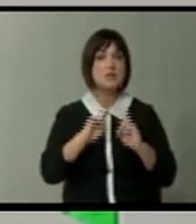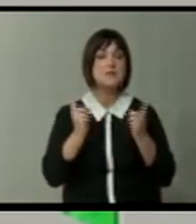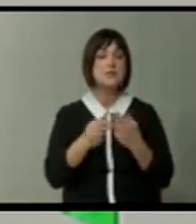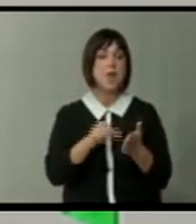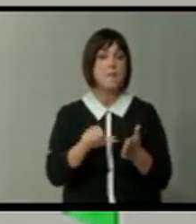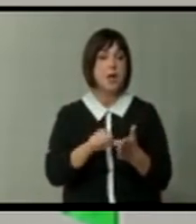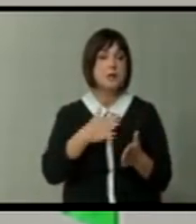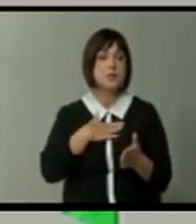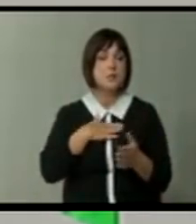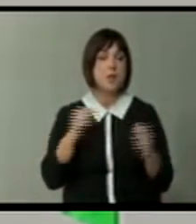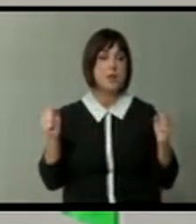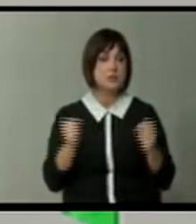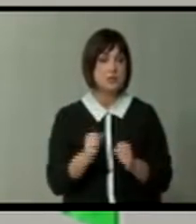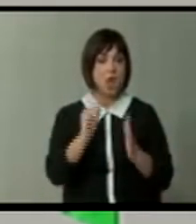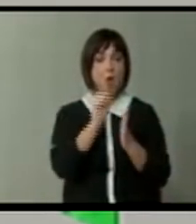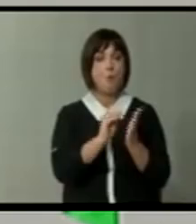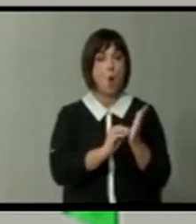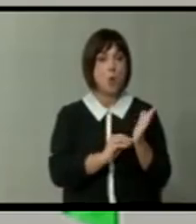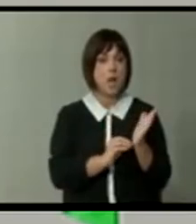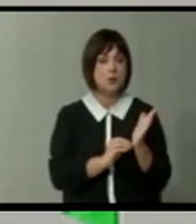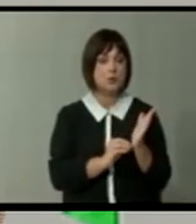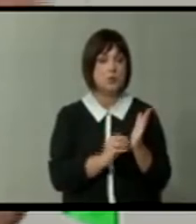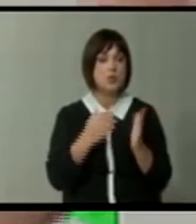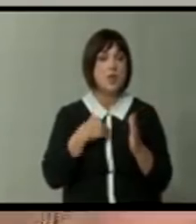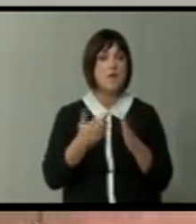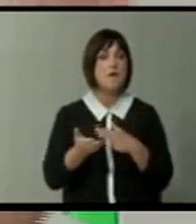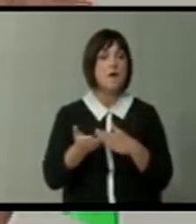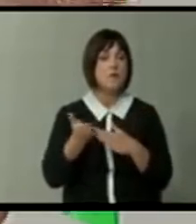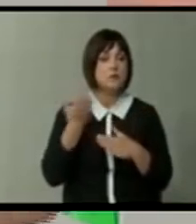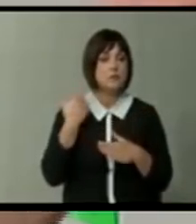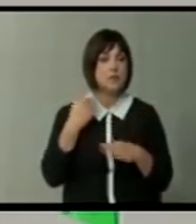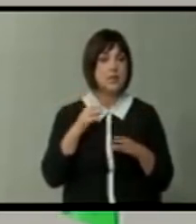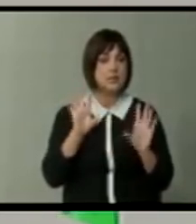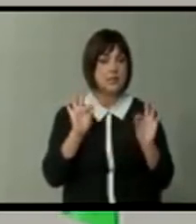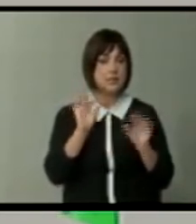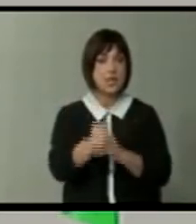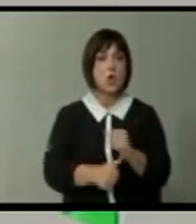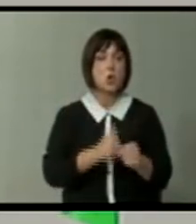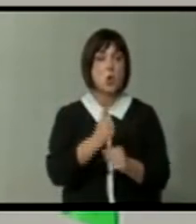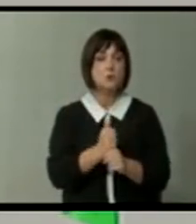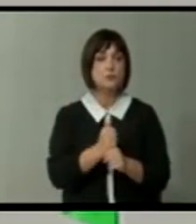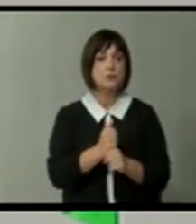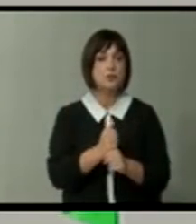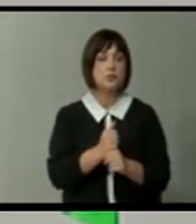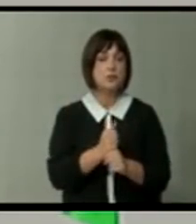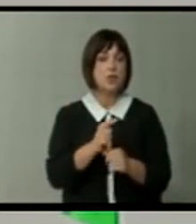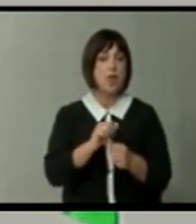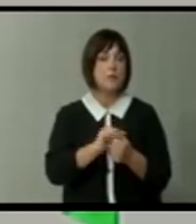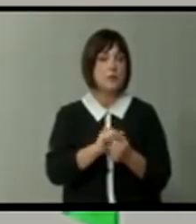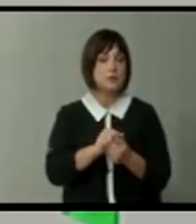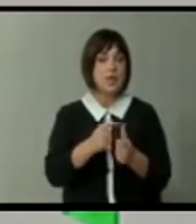ние имаме сериозни податоци дека во изминативе 10-ти на години се испрани или